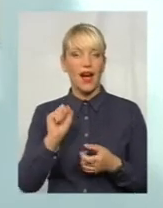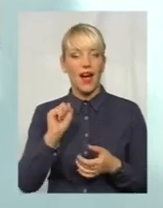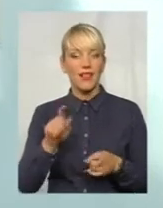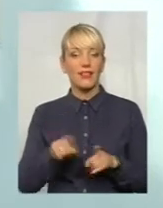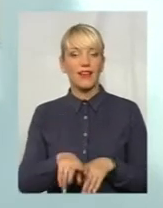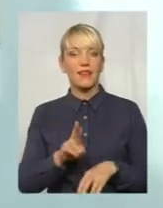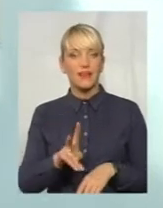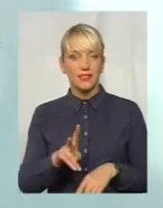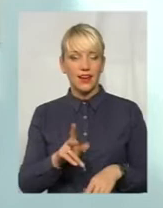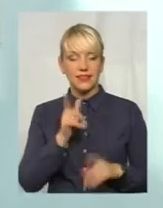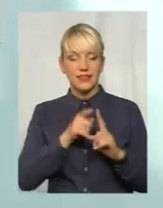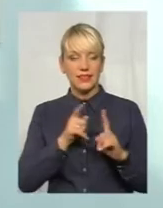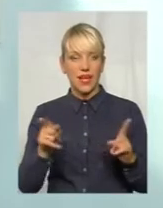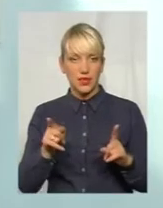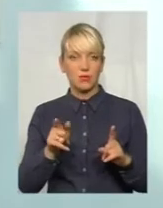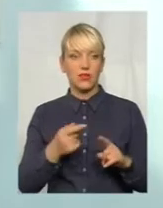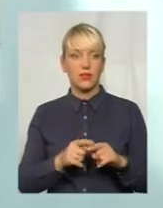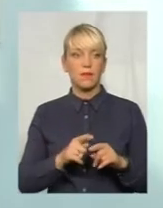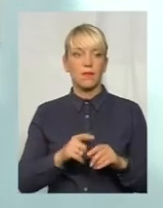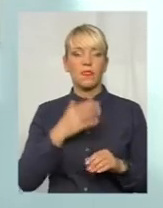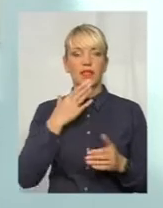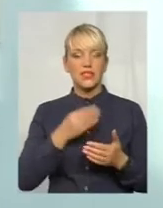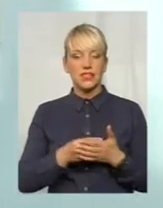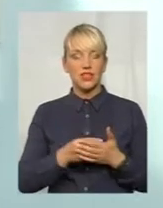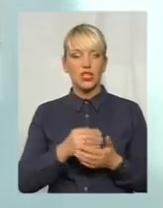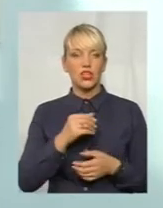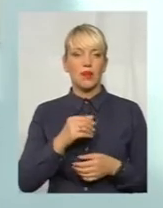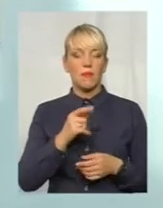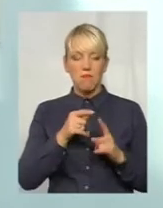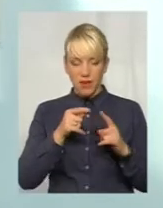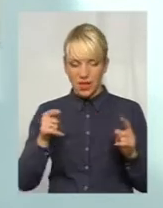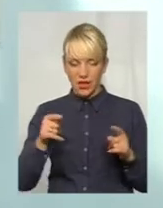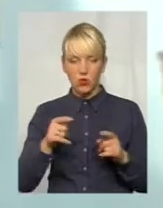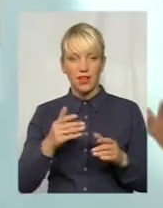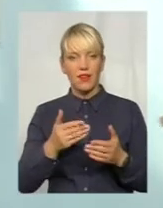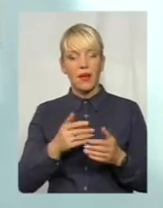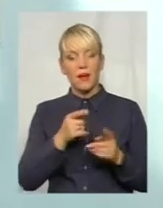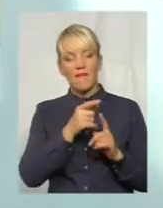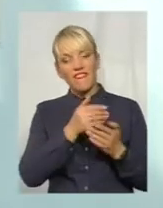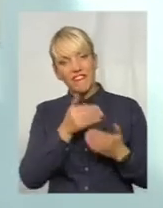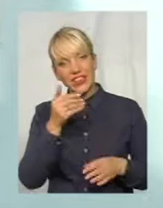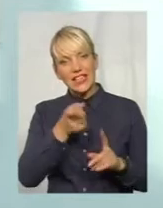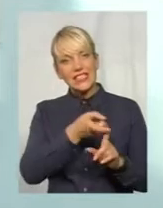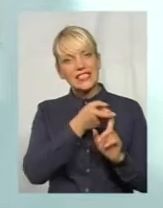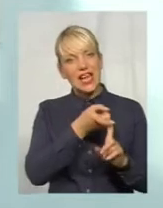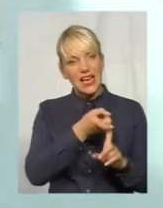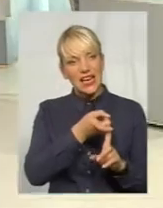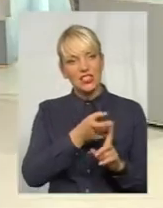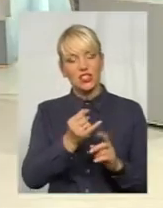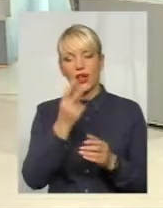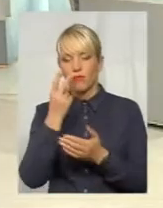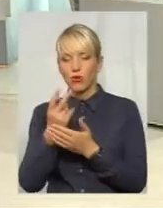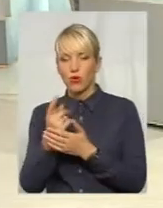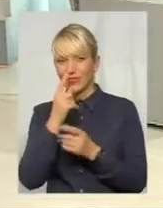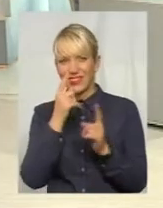термін, по-перше, сам по собі інкубаційний період, тобто період від зараження і проявів, сам по собі невеликий,